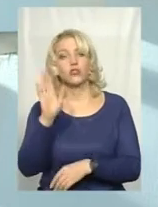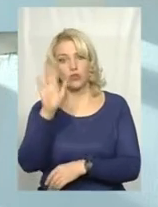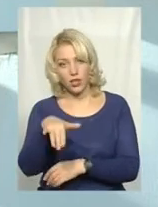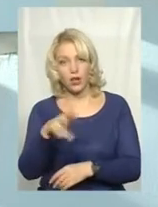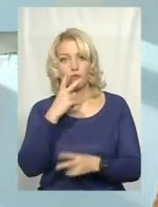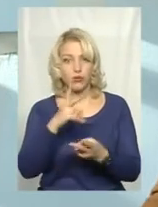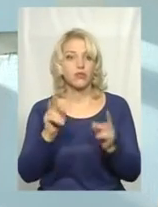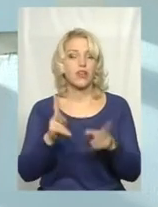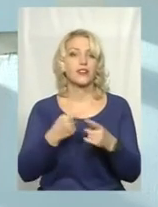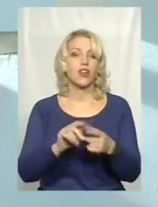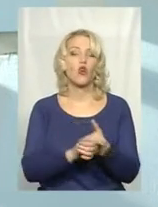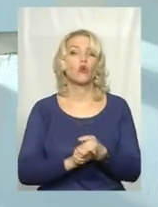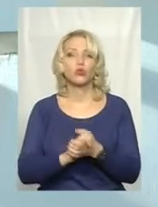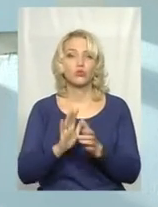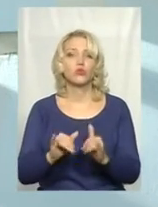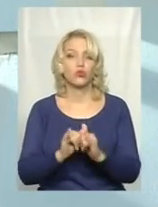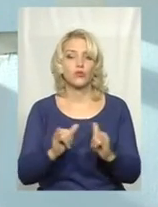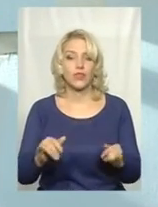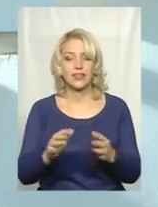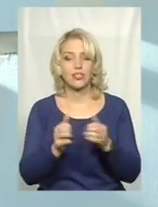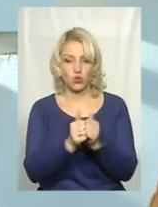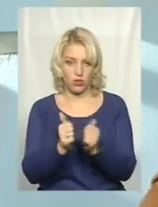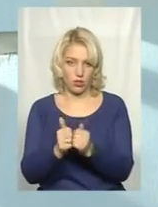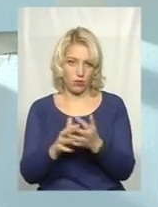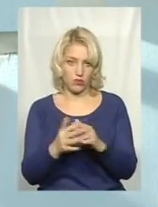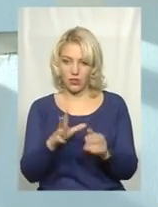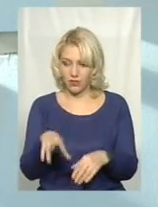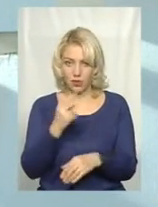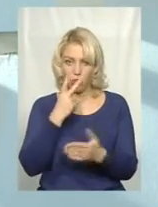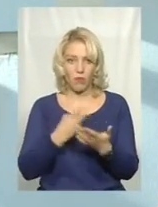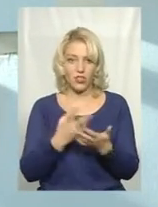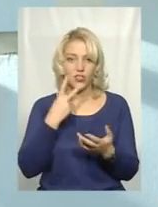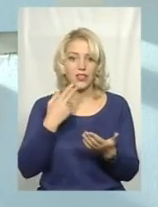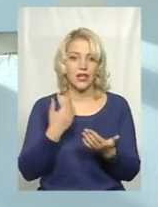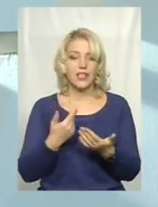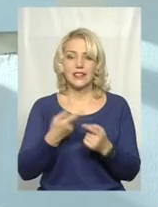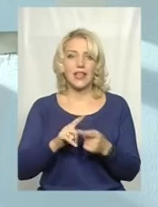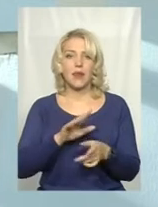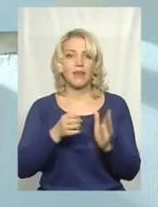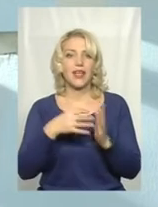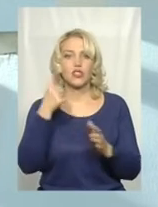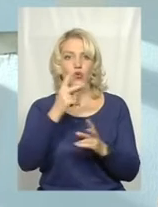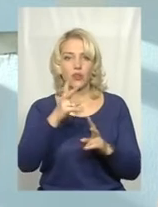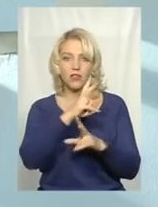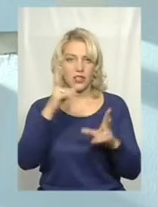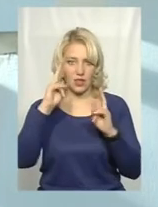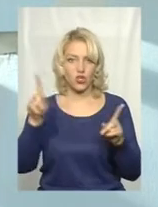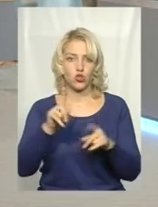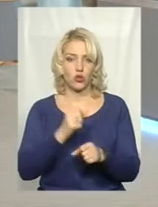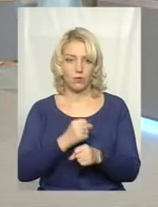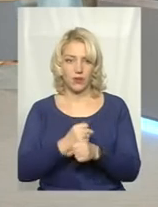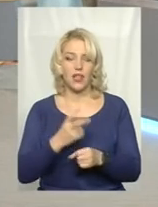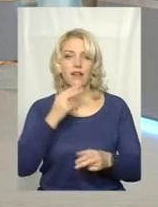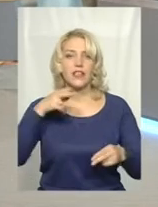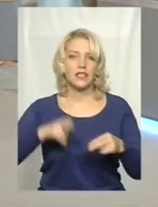подивимося, як цей колгосп буде розвиватися в сусідньому селі. Мені здається, що вже всі побачили, і це не 15-й рік, коли ще ніхто не знав, як воно буде. І